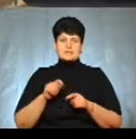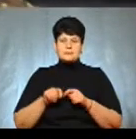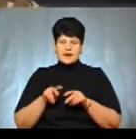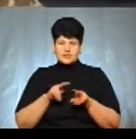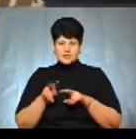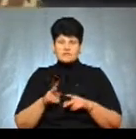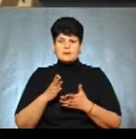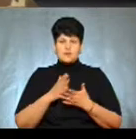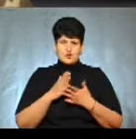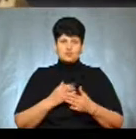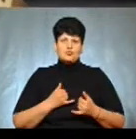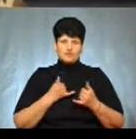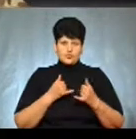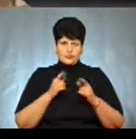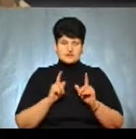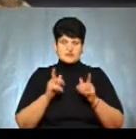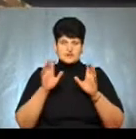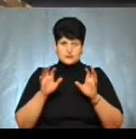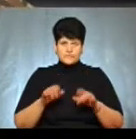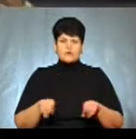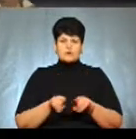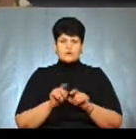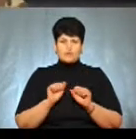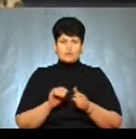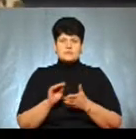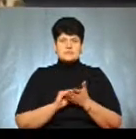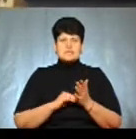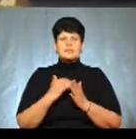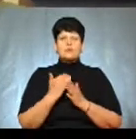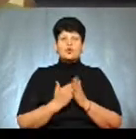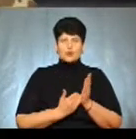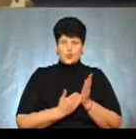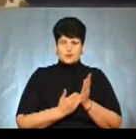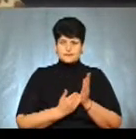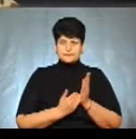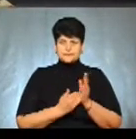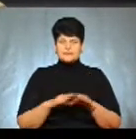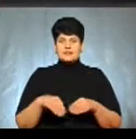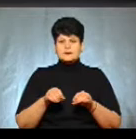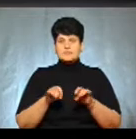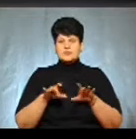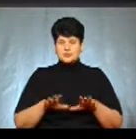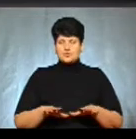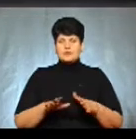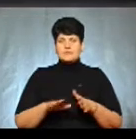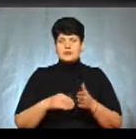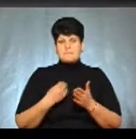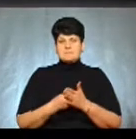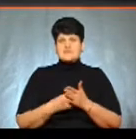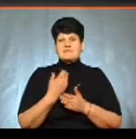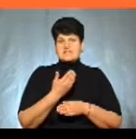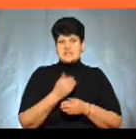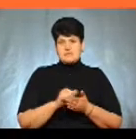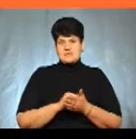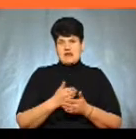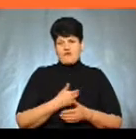місцях, вони мають повноваження згідно закону, вони теж можуть складати протоколи, виносимо постанови, безумовно, на представі їхніх матеріалів,